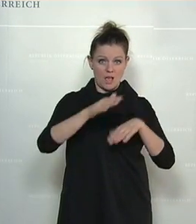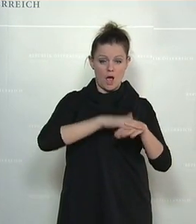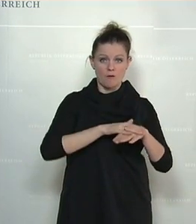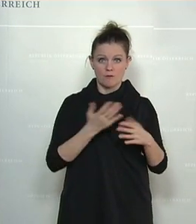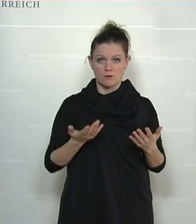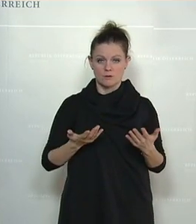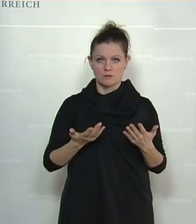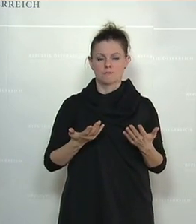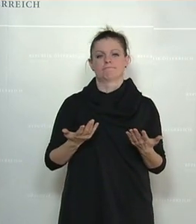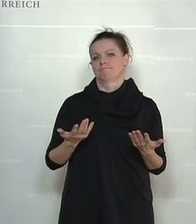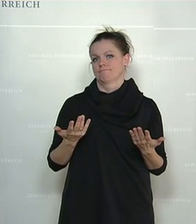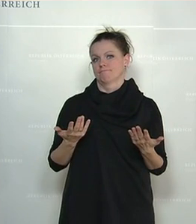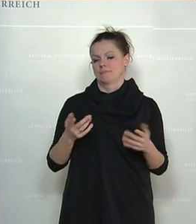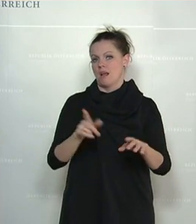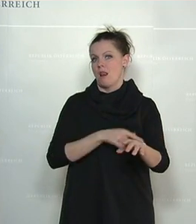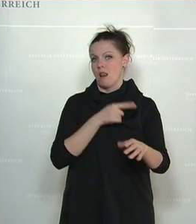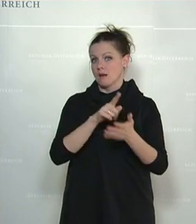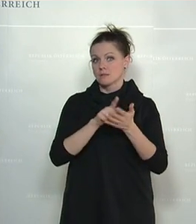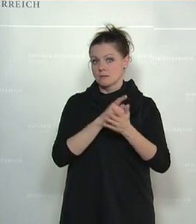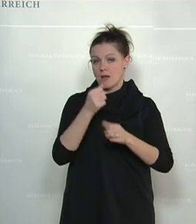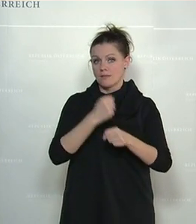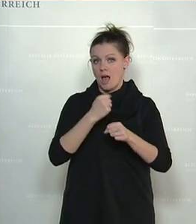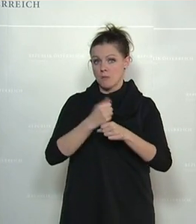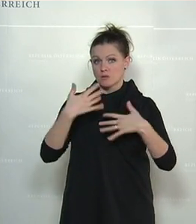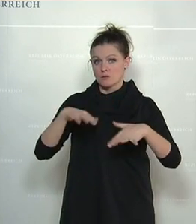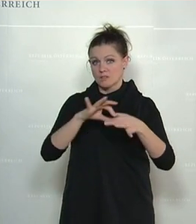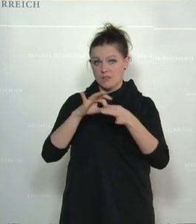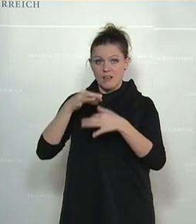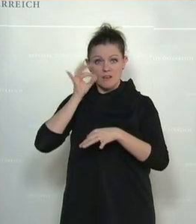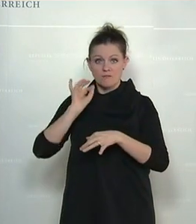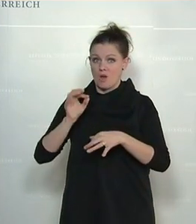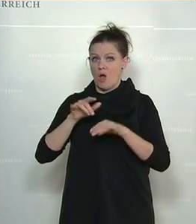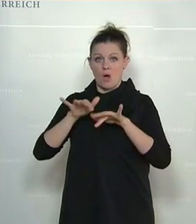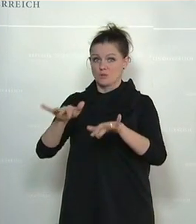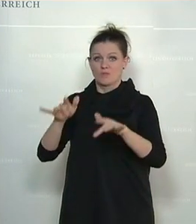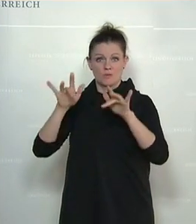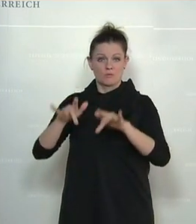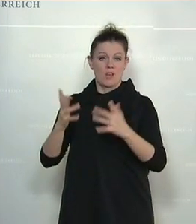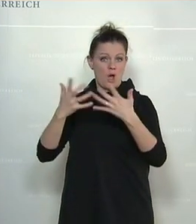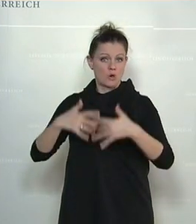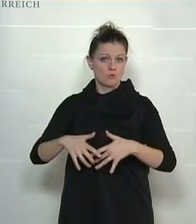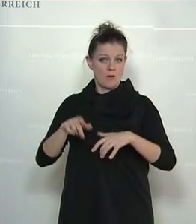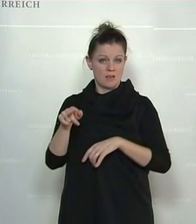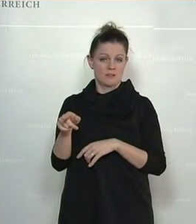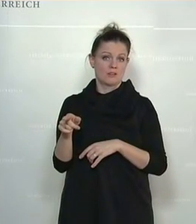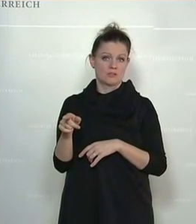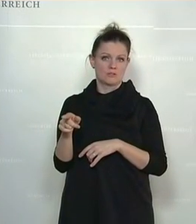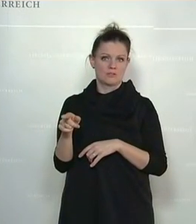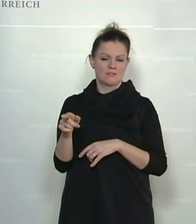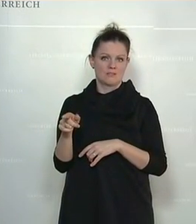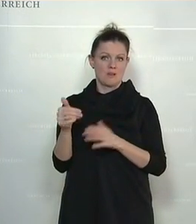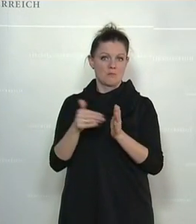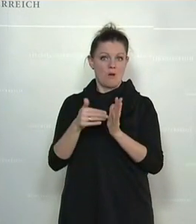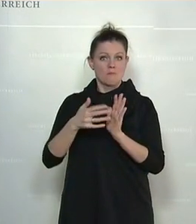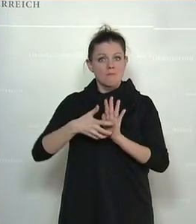Und es wirkt sich dann natürlich auch bei der Langzeitarbeitslosigkeit von Frauen aus, wo diese wesentlich länger